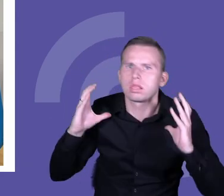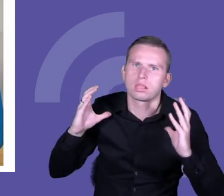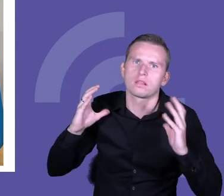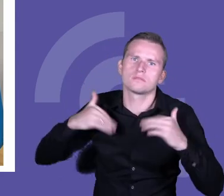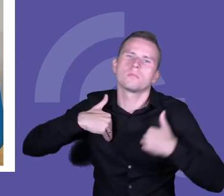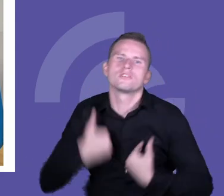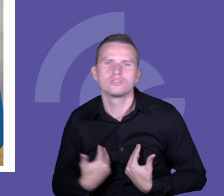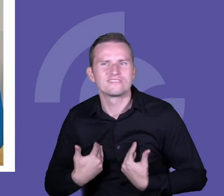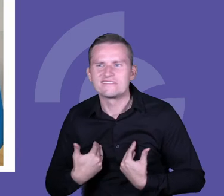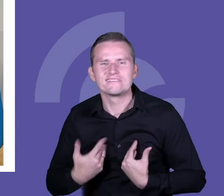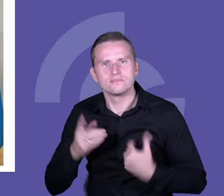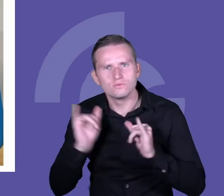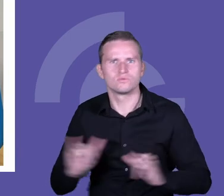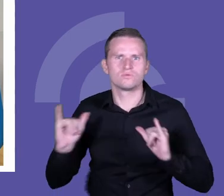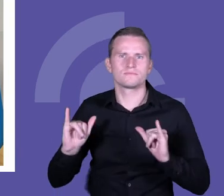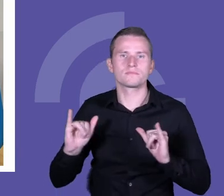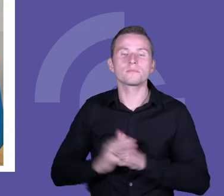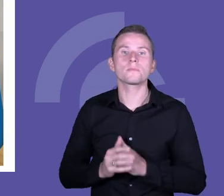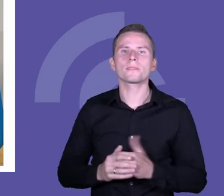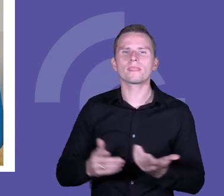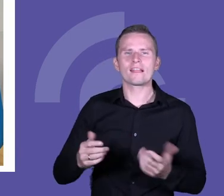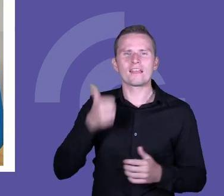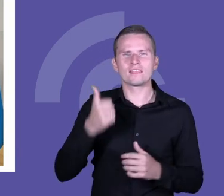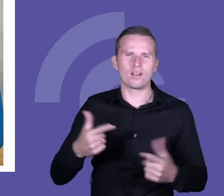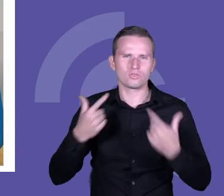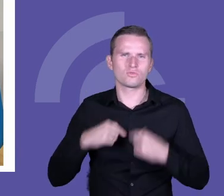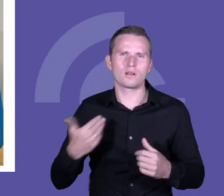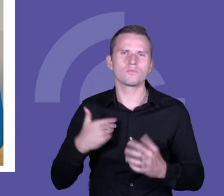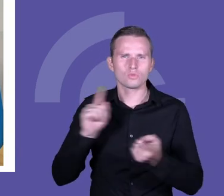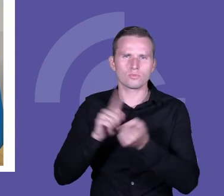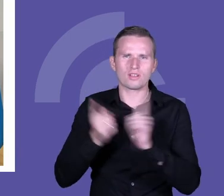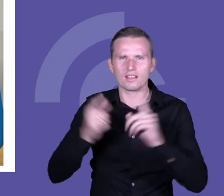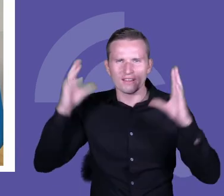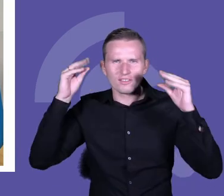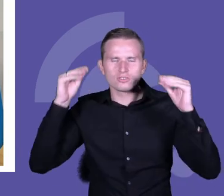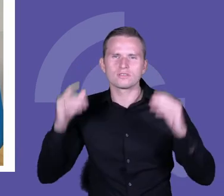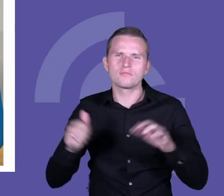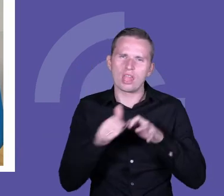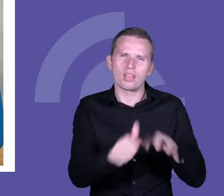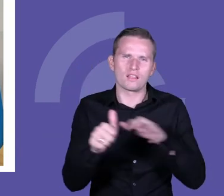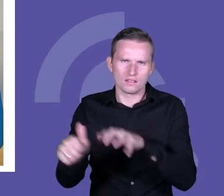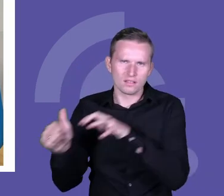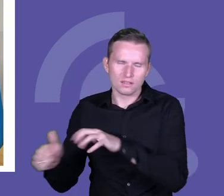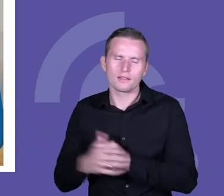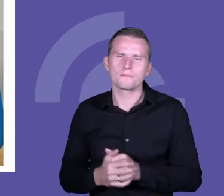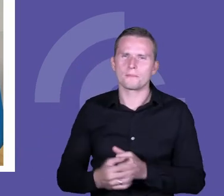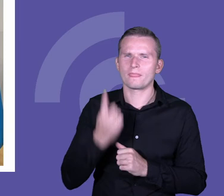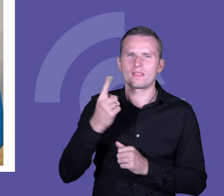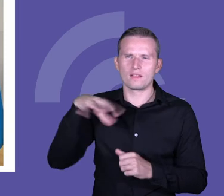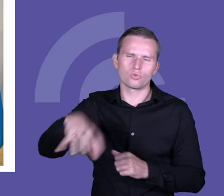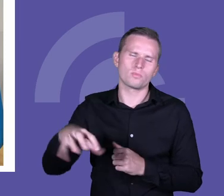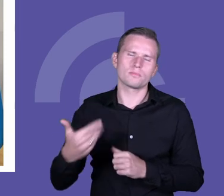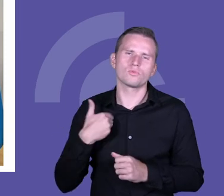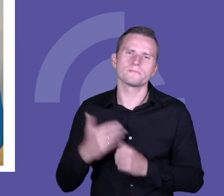doświadczenia. Jedna z osób, która brała udział w spotkaniu wieczornym, właśnie liderskim w jednej z grup,